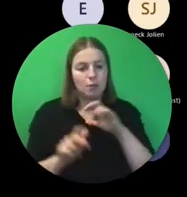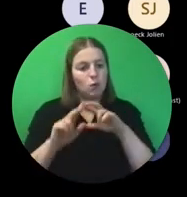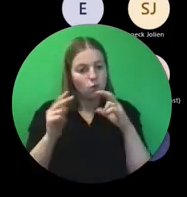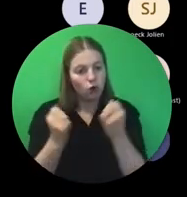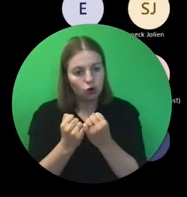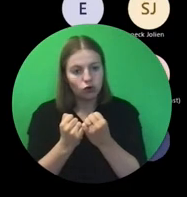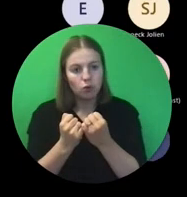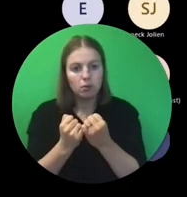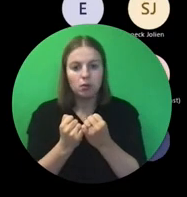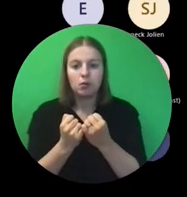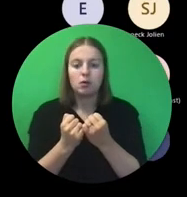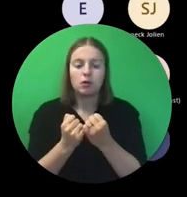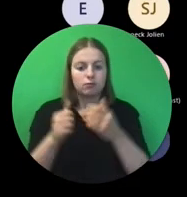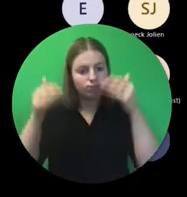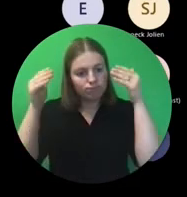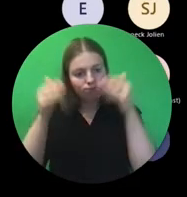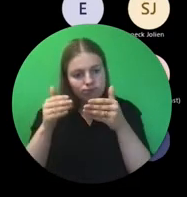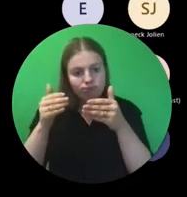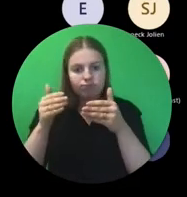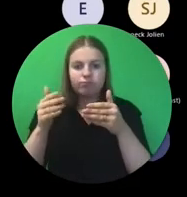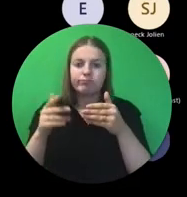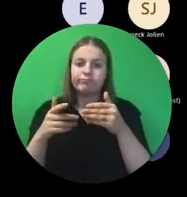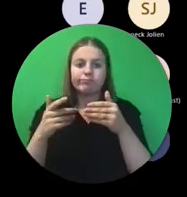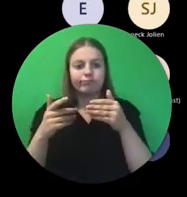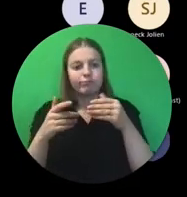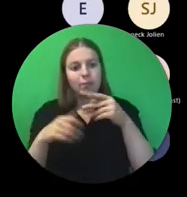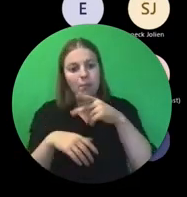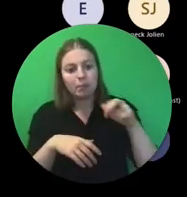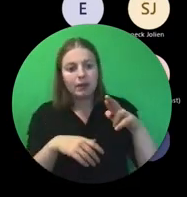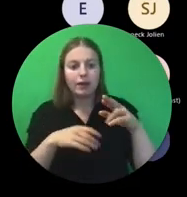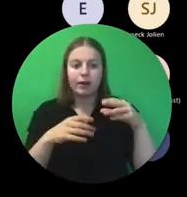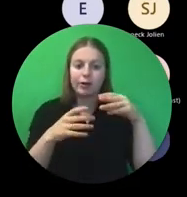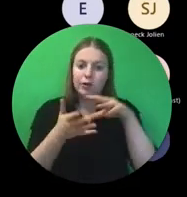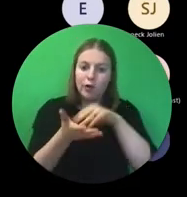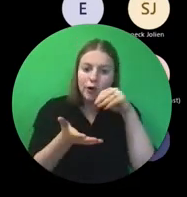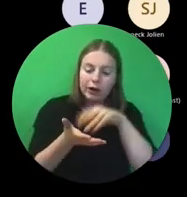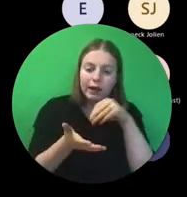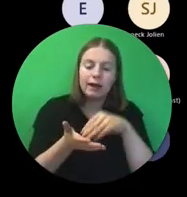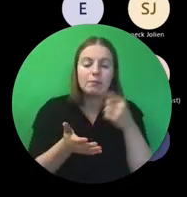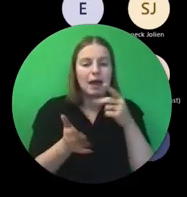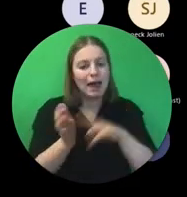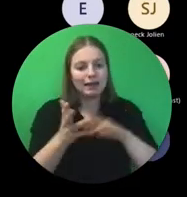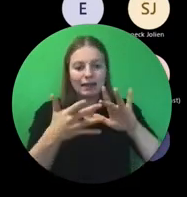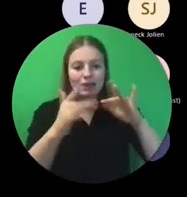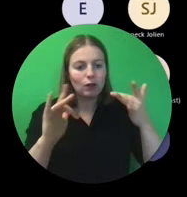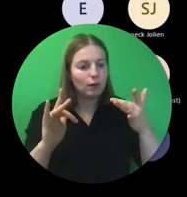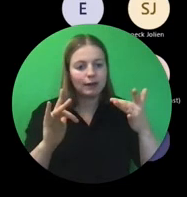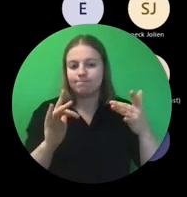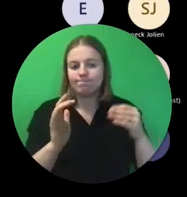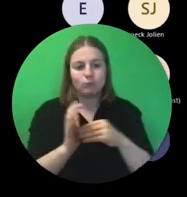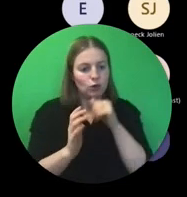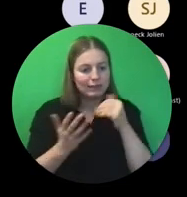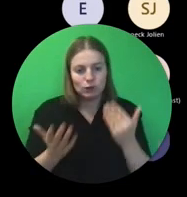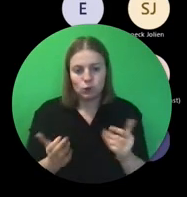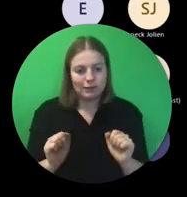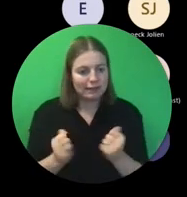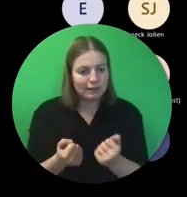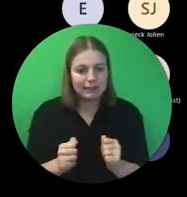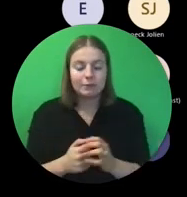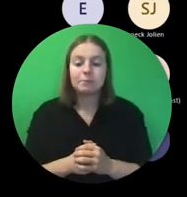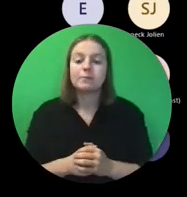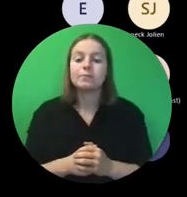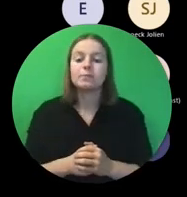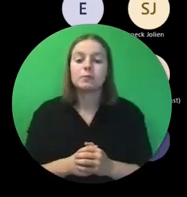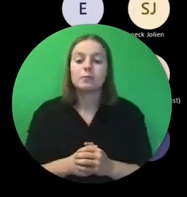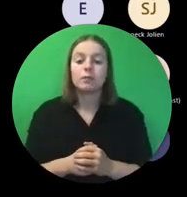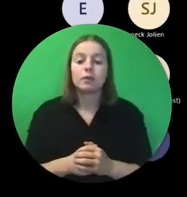met een zwaar focus op peer learning en dergelijke. Maar echt het vrij netwerken, dat zal nog voor niet onmiddellijk zijn. En